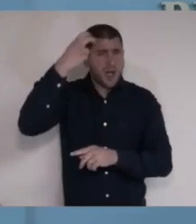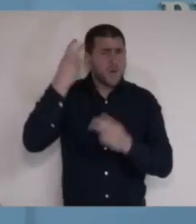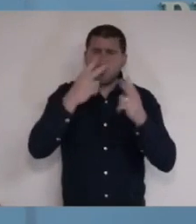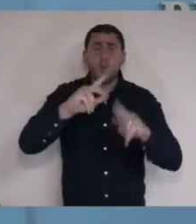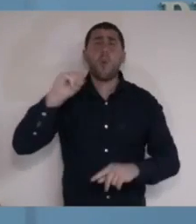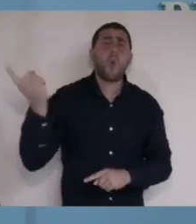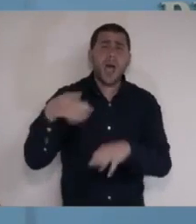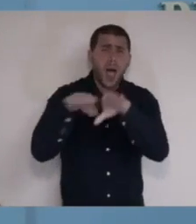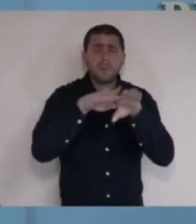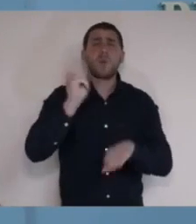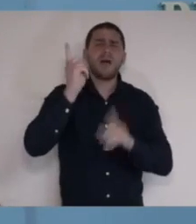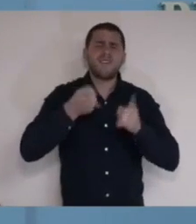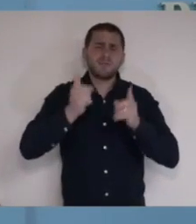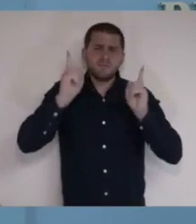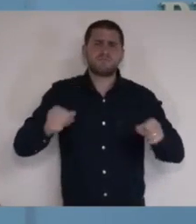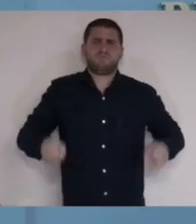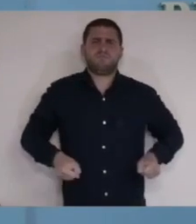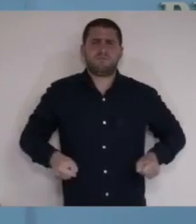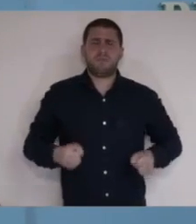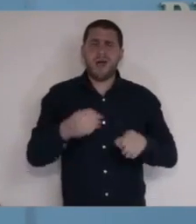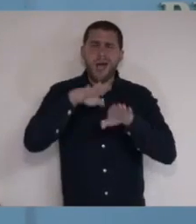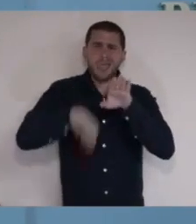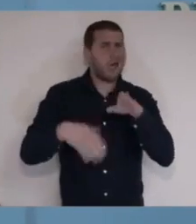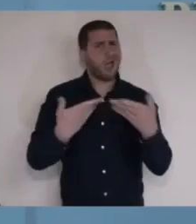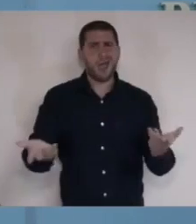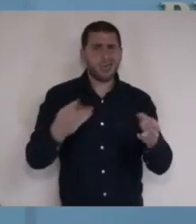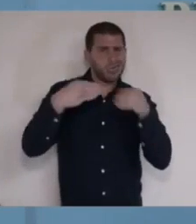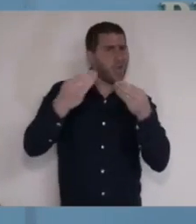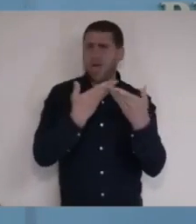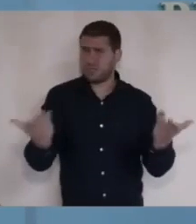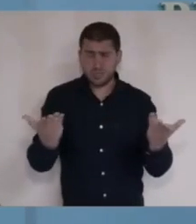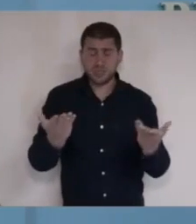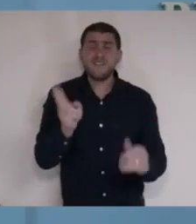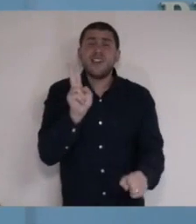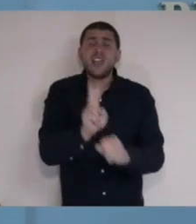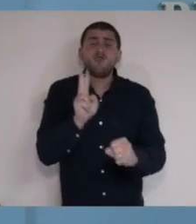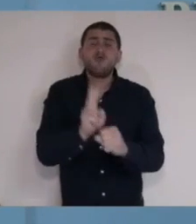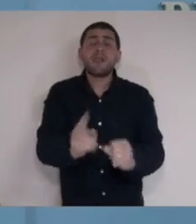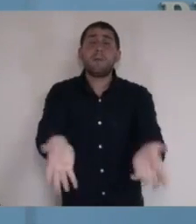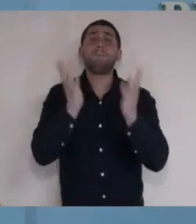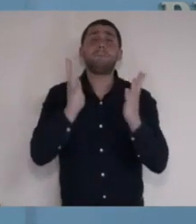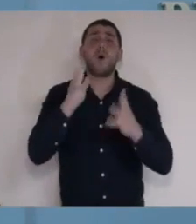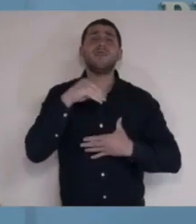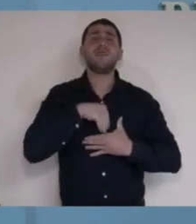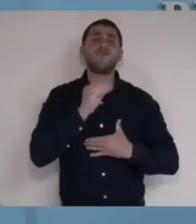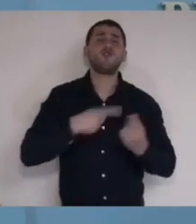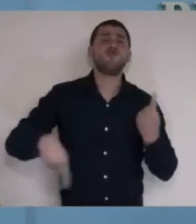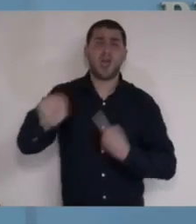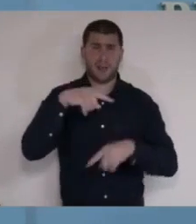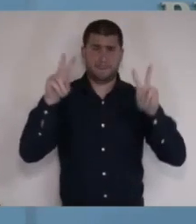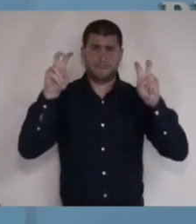כולם חייבים לציית. אין הנחות. ונשמרתם מאוד לנפשותיכם.